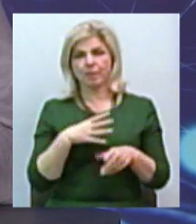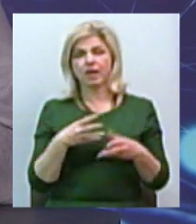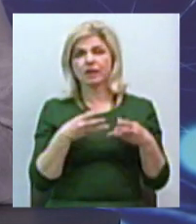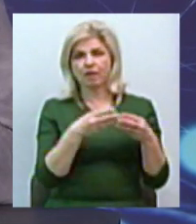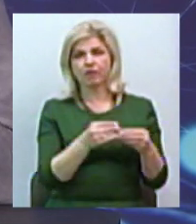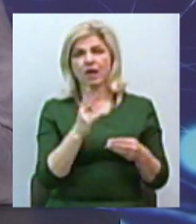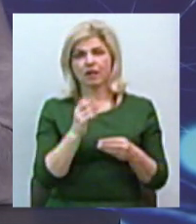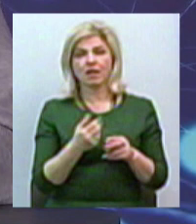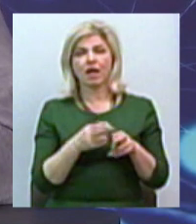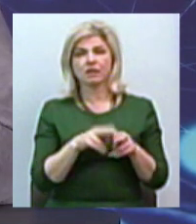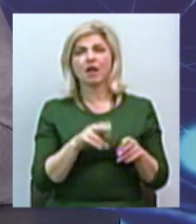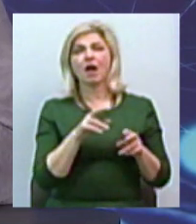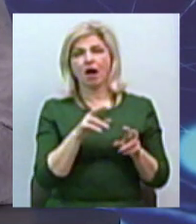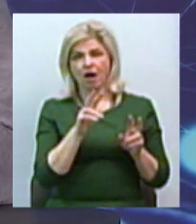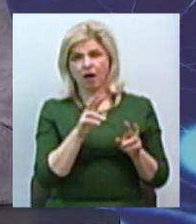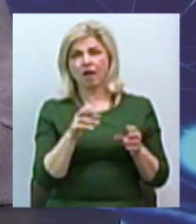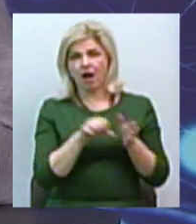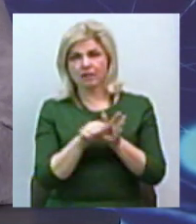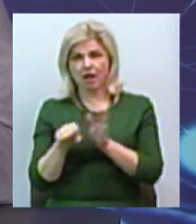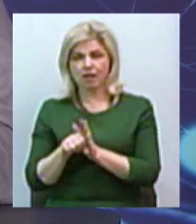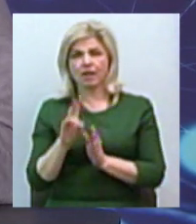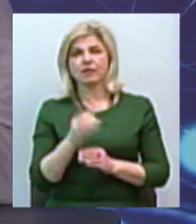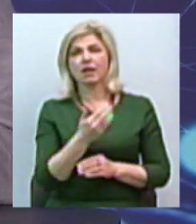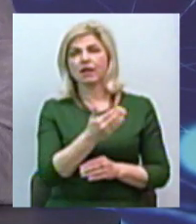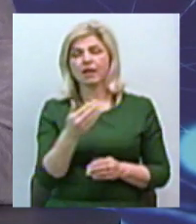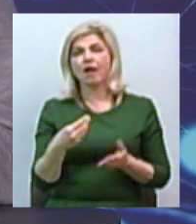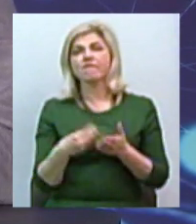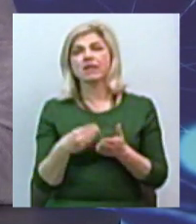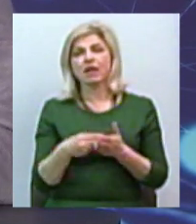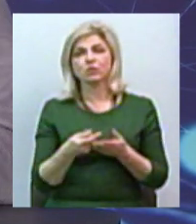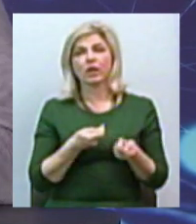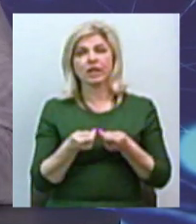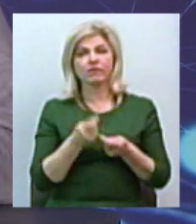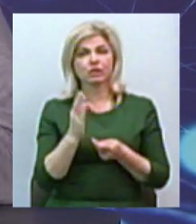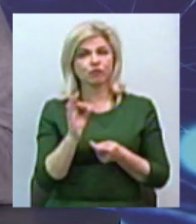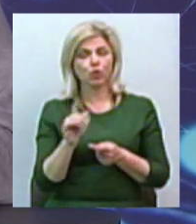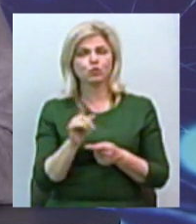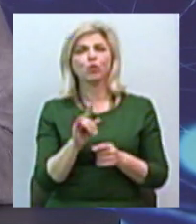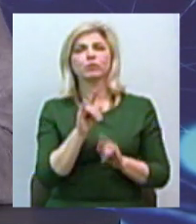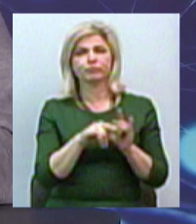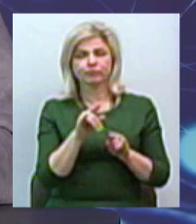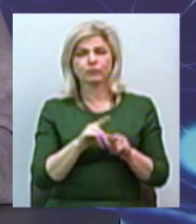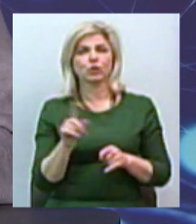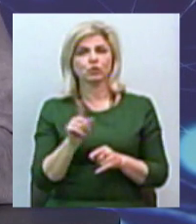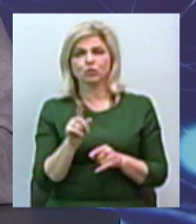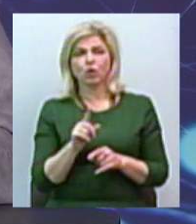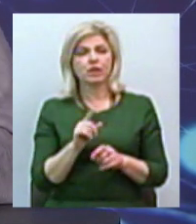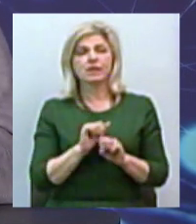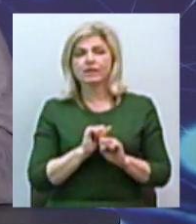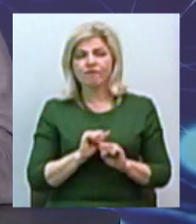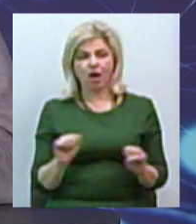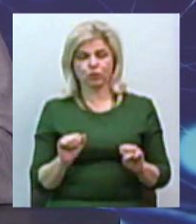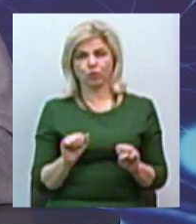на медіахолдинги, на їх фінансове керівництво, аби переконати їх, що все-таки не варто,